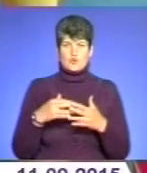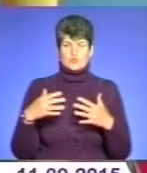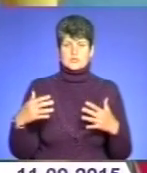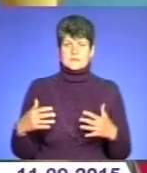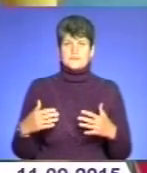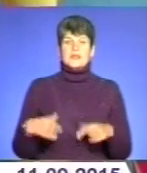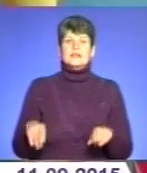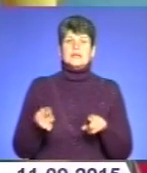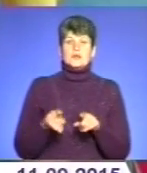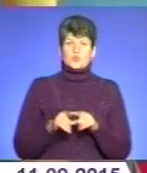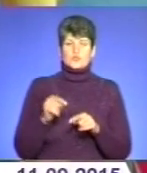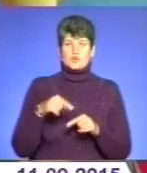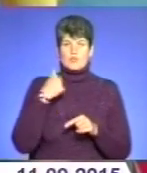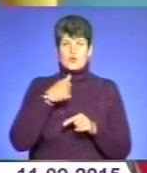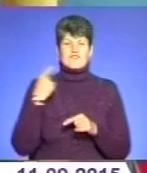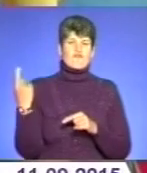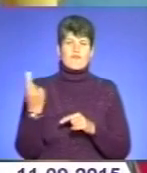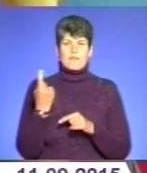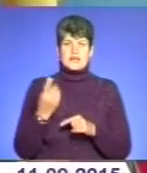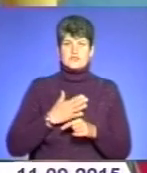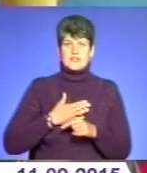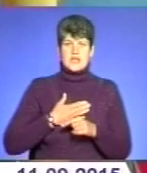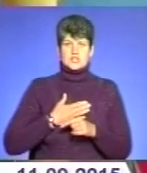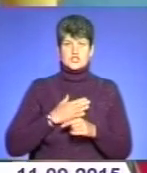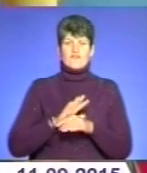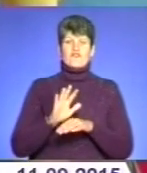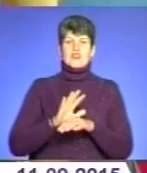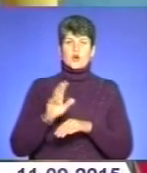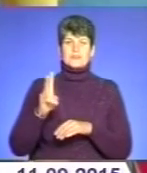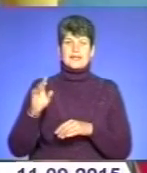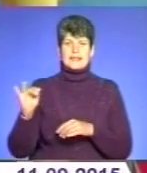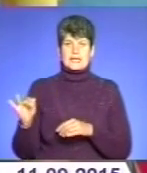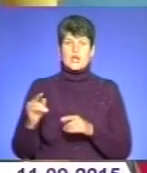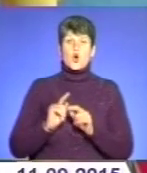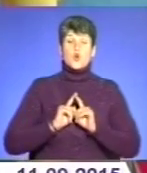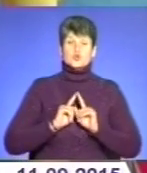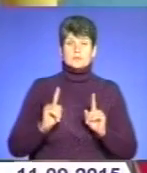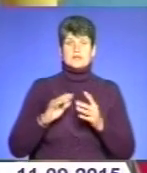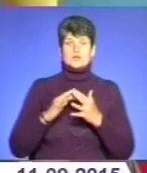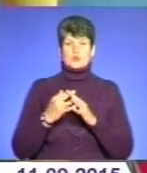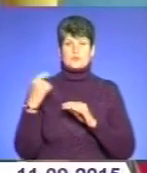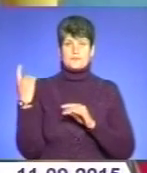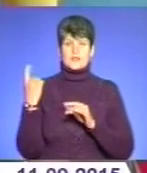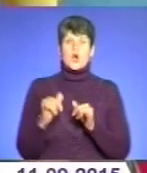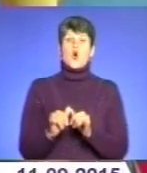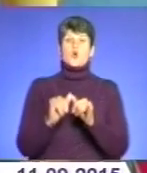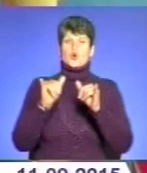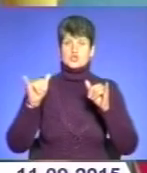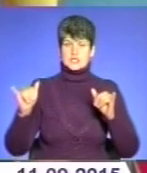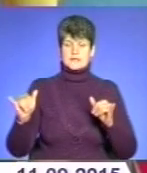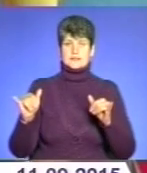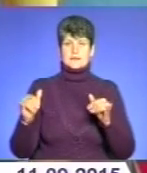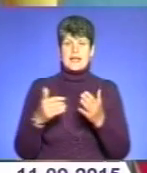Також цьогоріч вперше наші виробники, особливо сільськогосподарської продукції, розширили географію